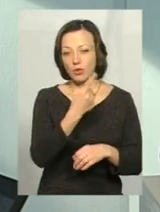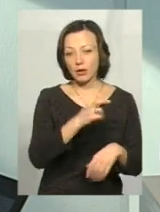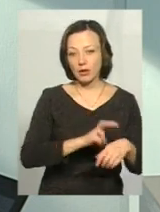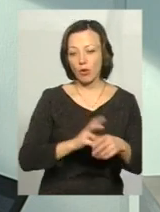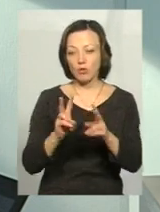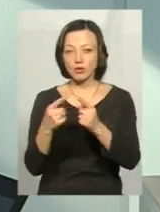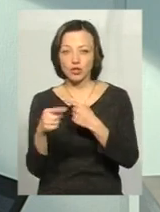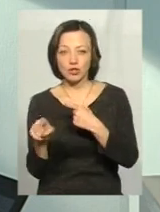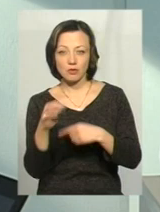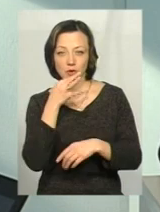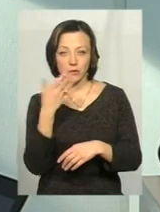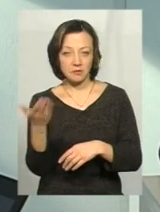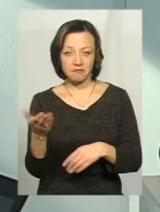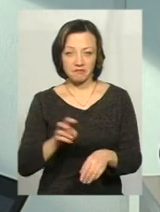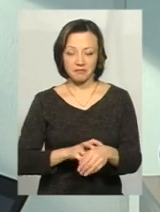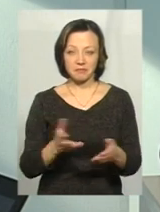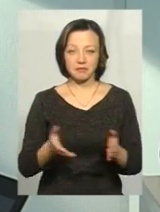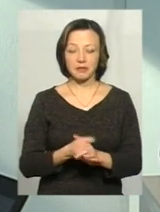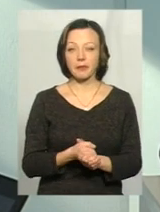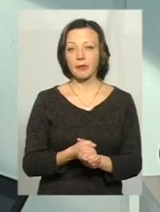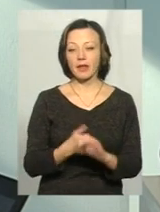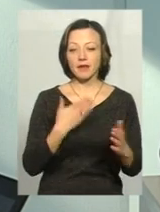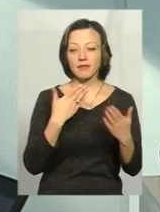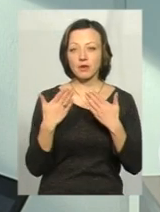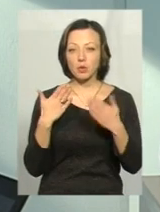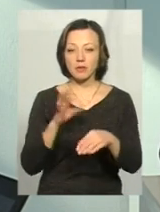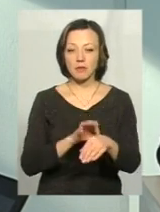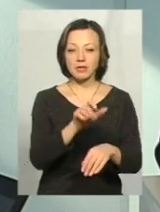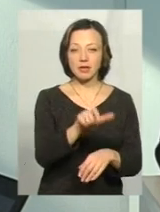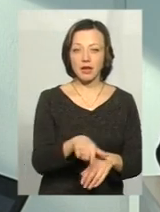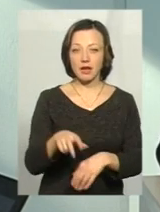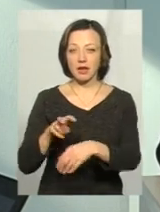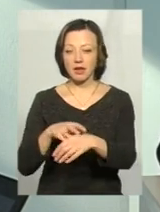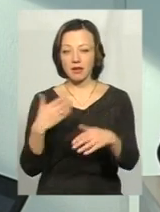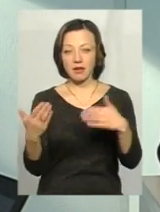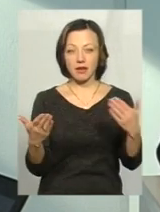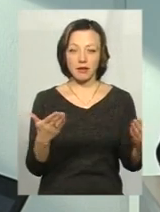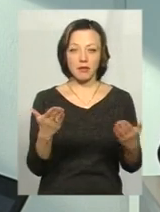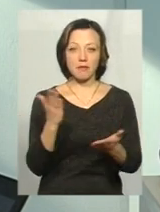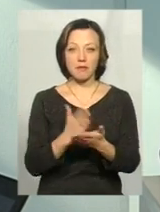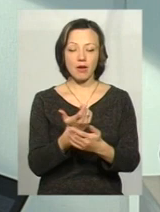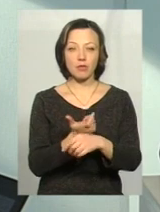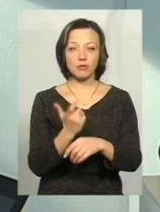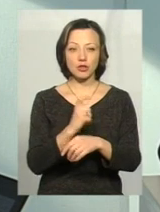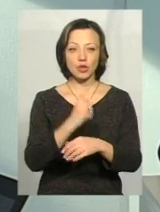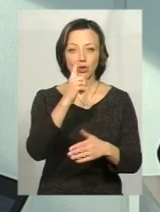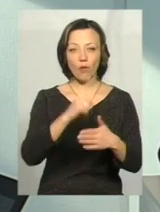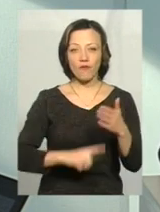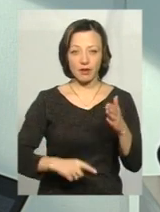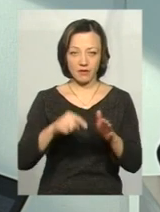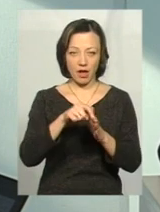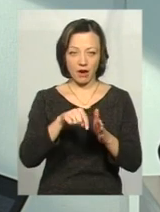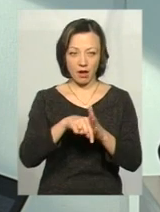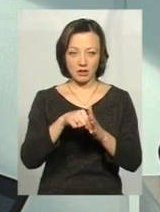лікар, комусь і інший лікар. Оскільки взаємовідносивний пацієнт-лікар має більше довірливий